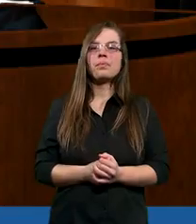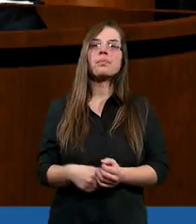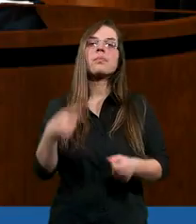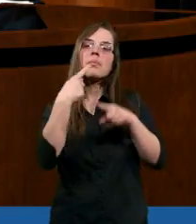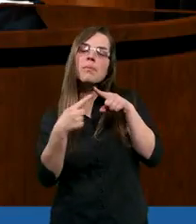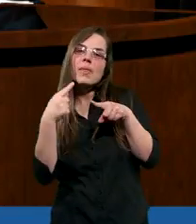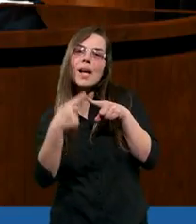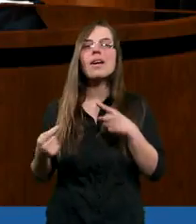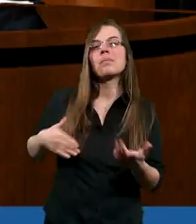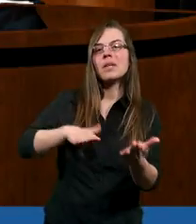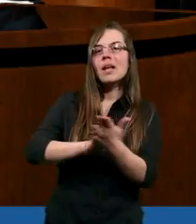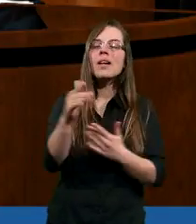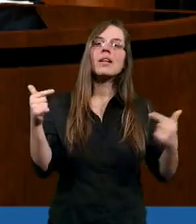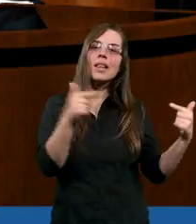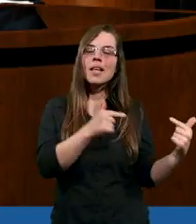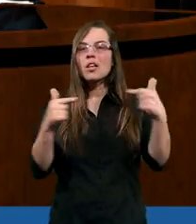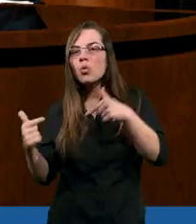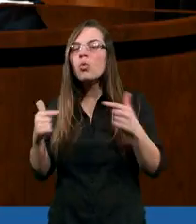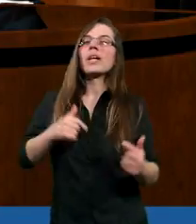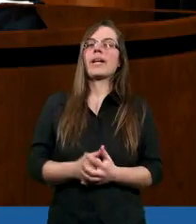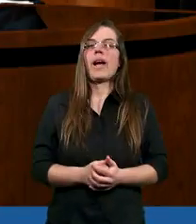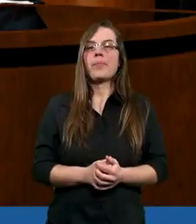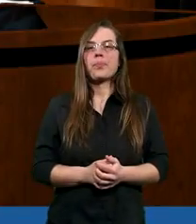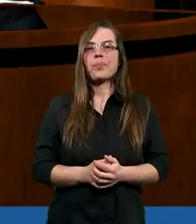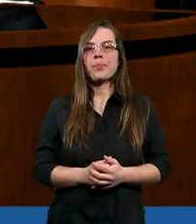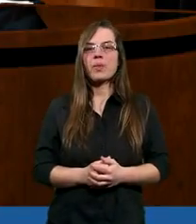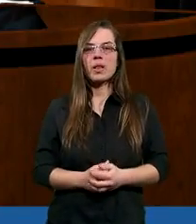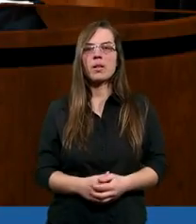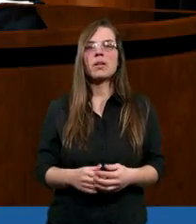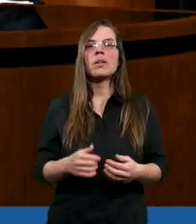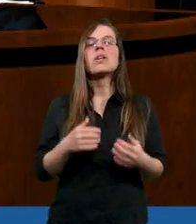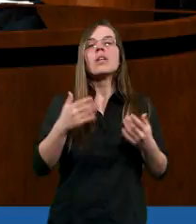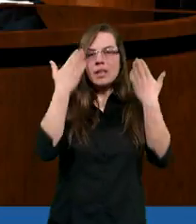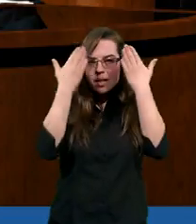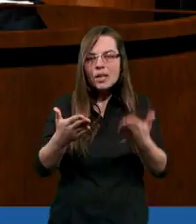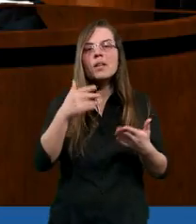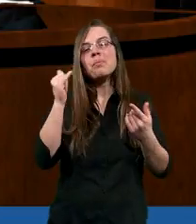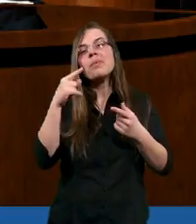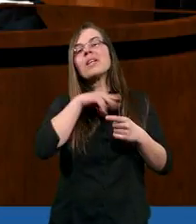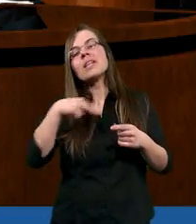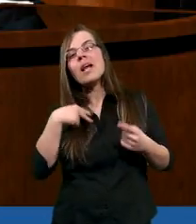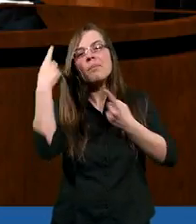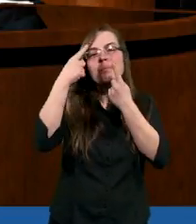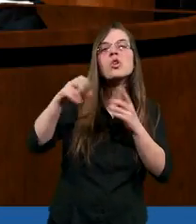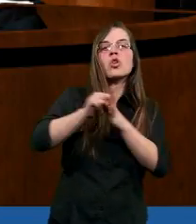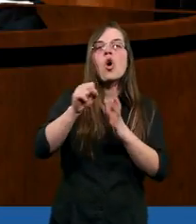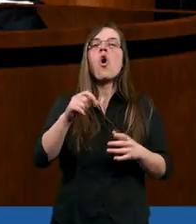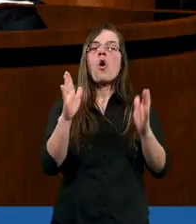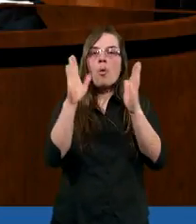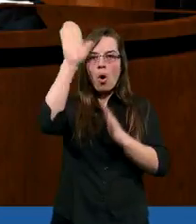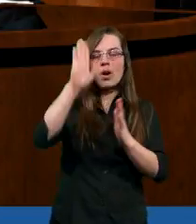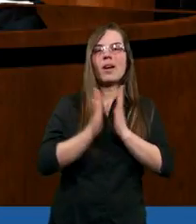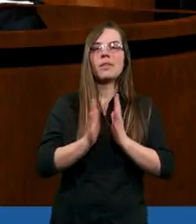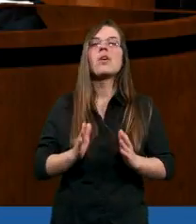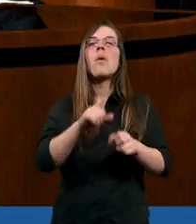Ale zanim zaczniemy dyskusję, zwróćmy nasze myśli w modlitwie do Boga.